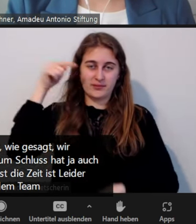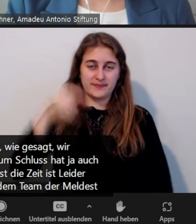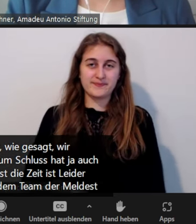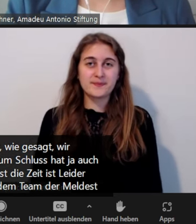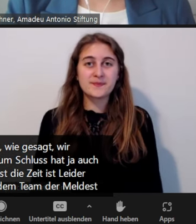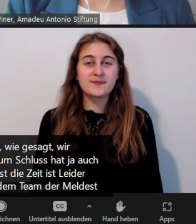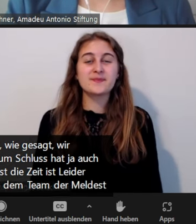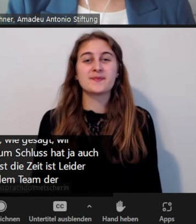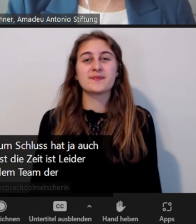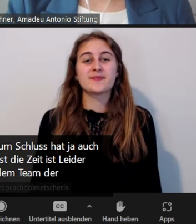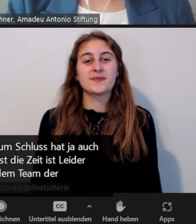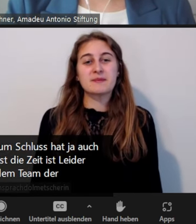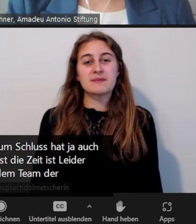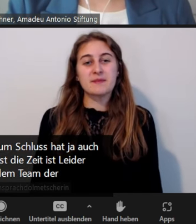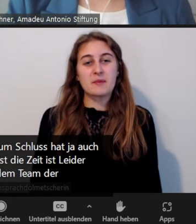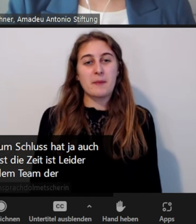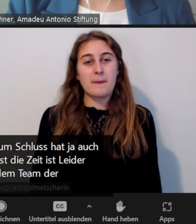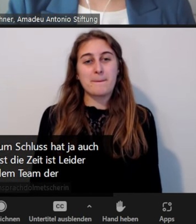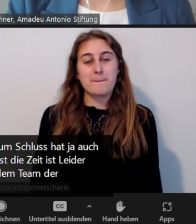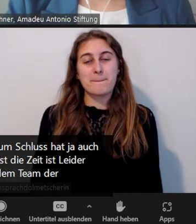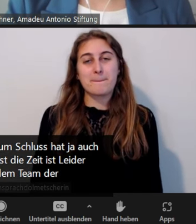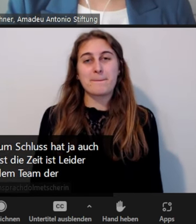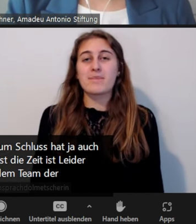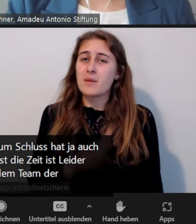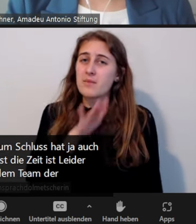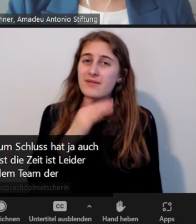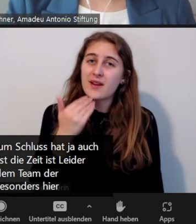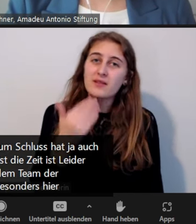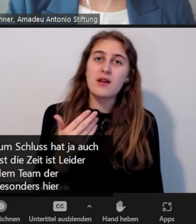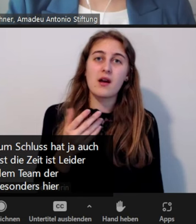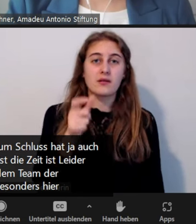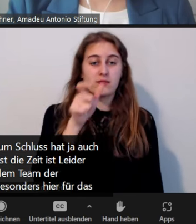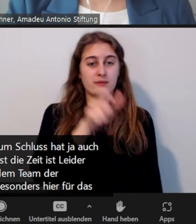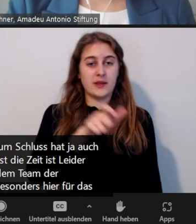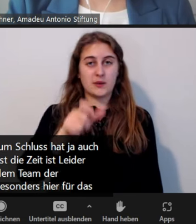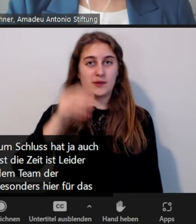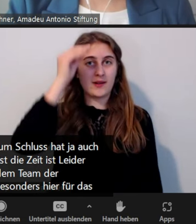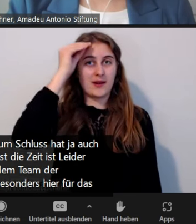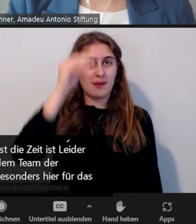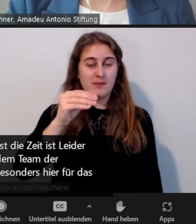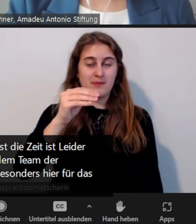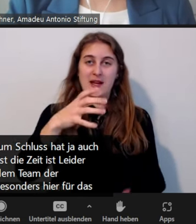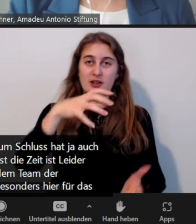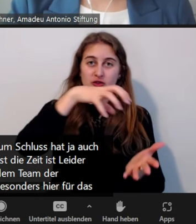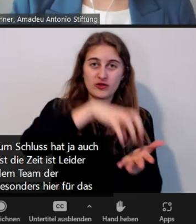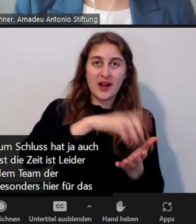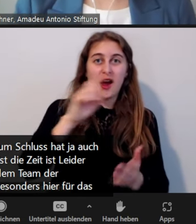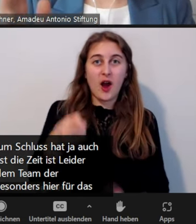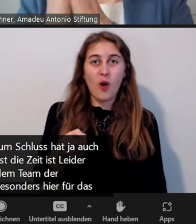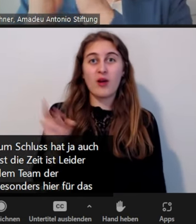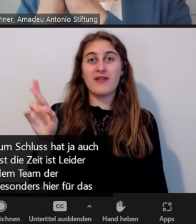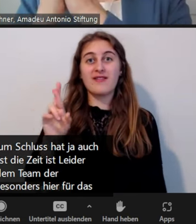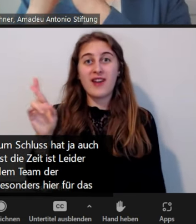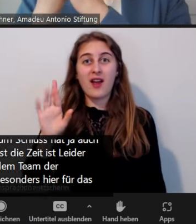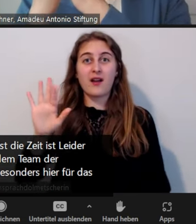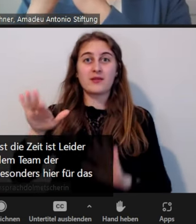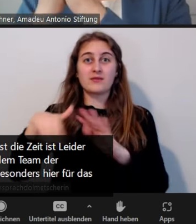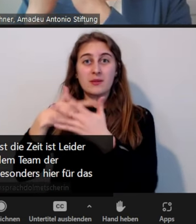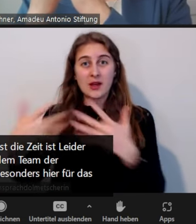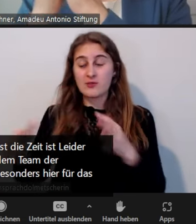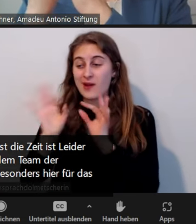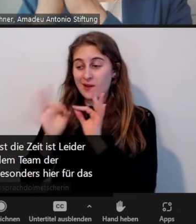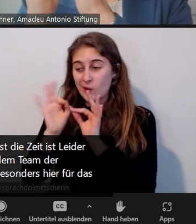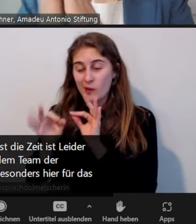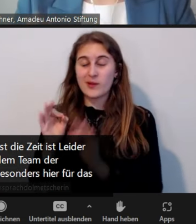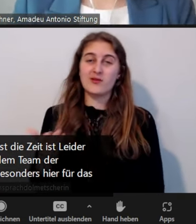Meldestelle, bei den KollegInnen nochmal ganz besonders hier für das Gebärdensprachdolmetschen. Das ist